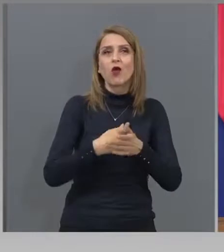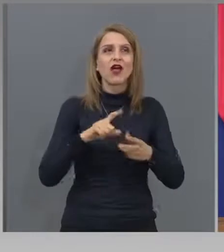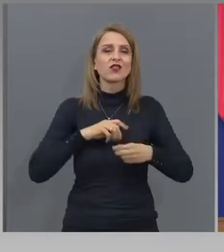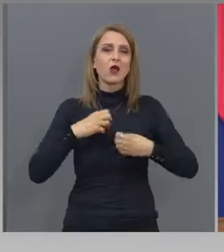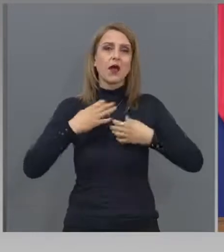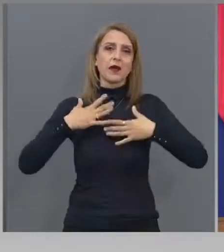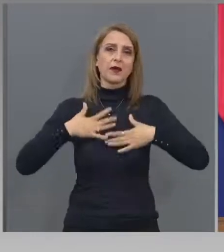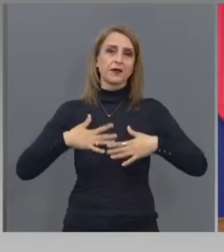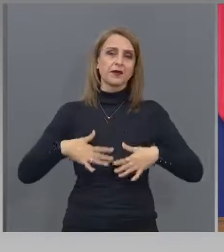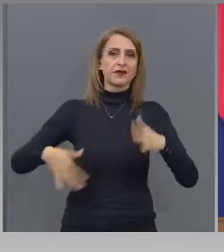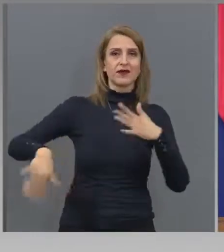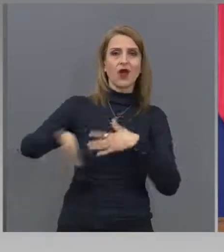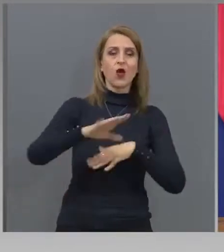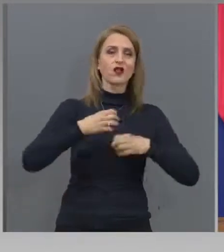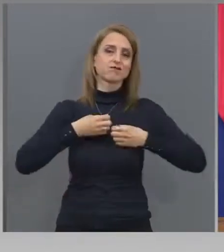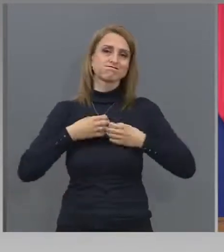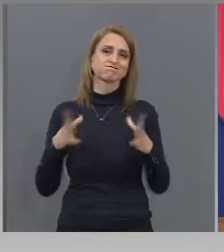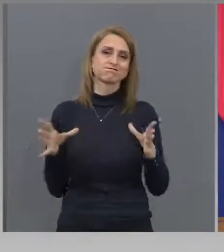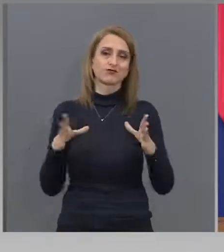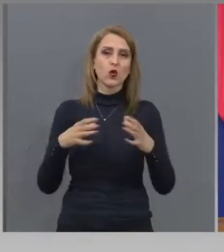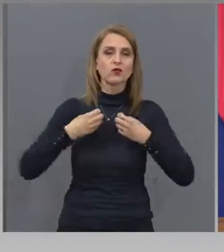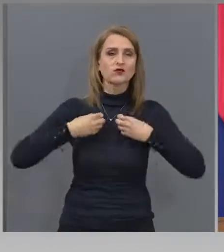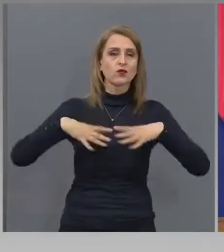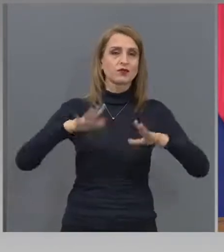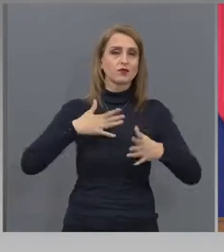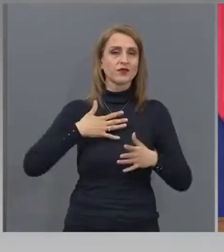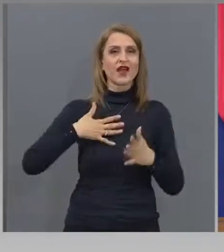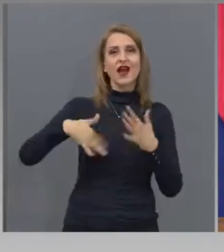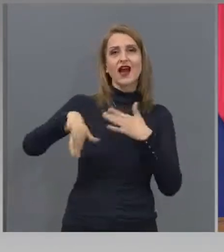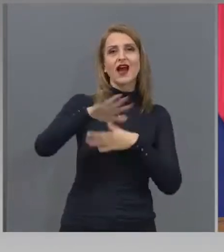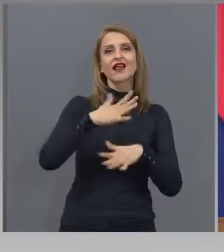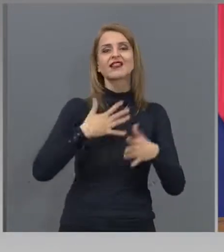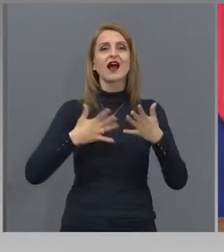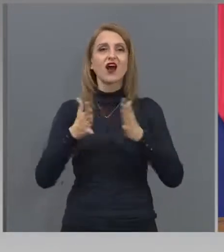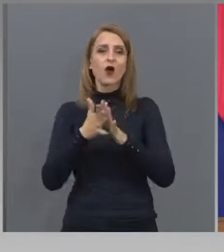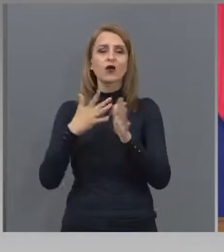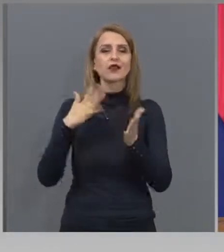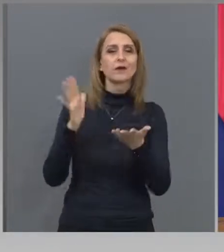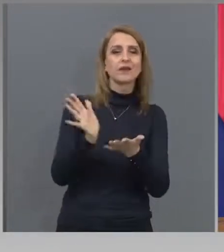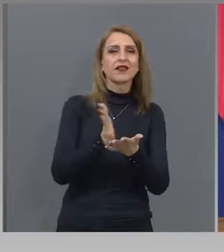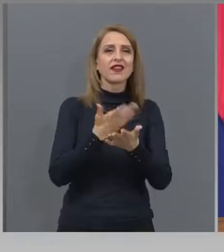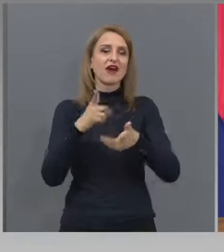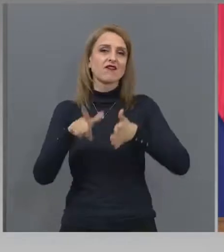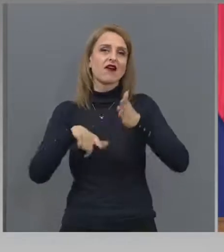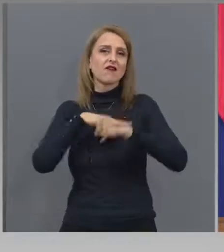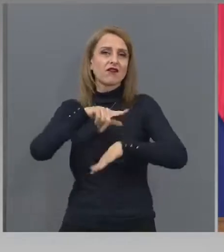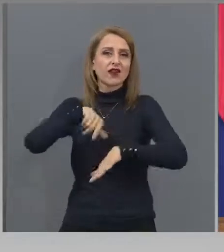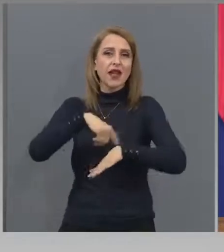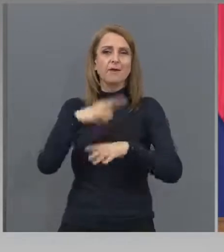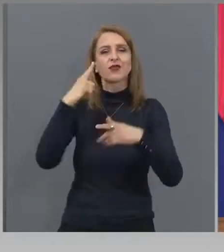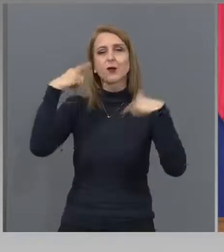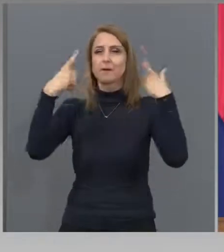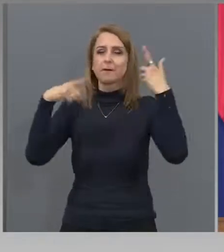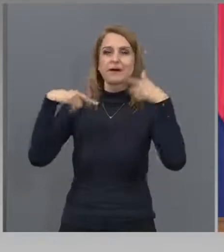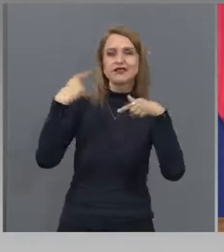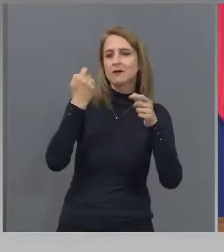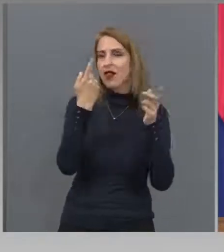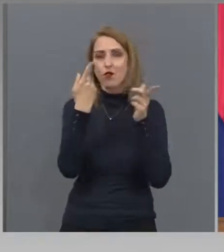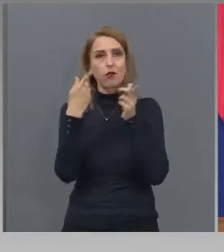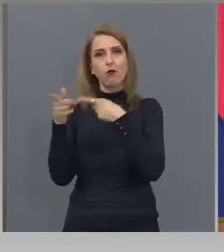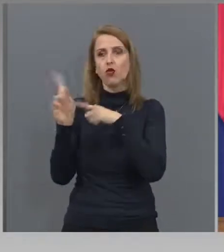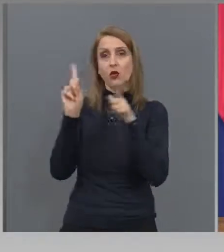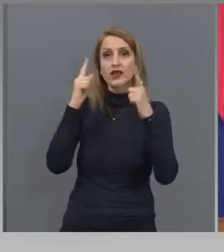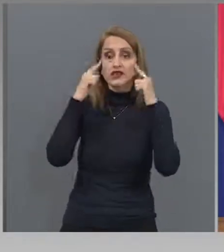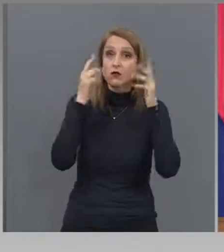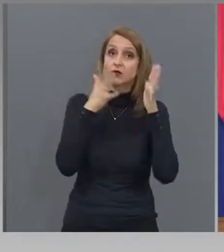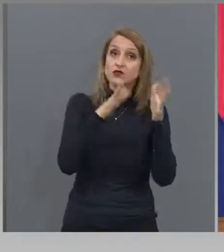Нещо с което на хората да им минава времето, да има с какво да мислят друго, различно от това корона, корона,